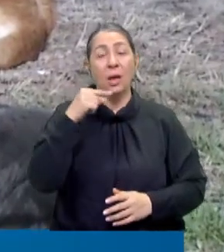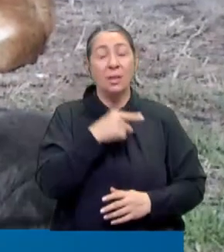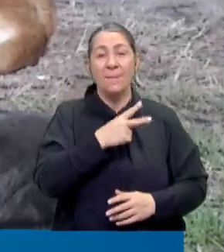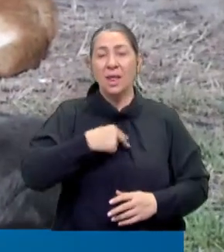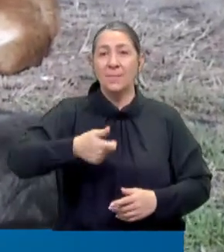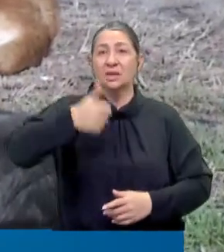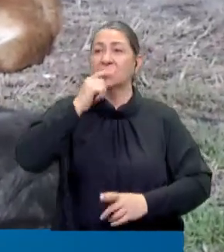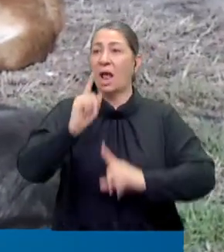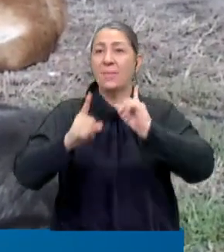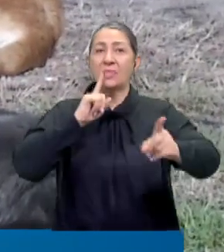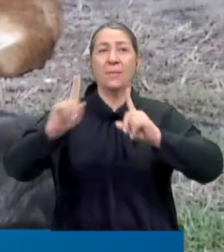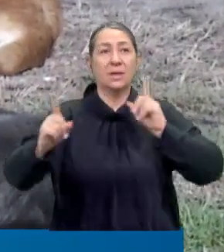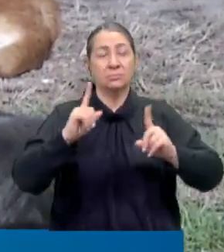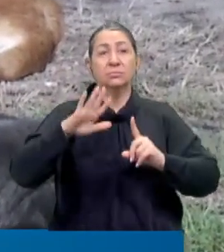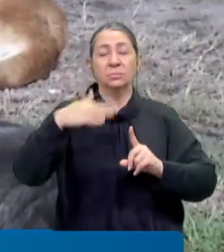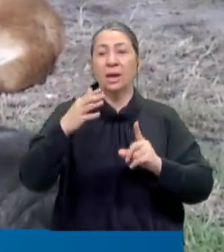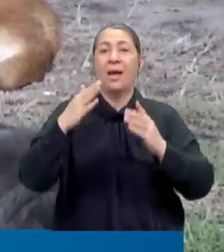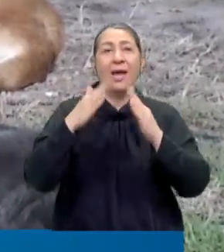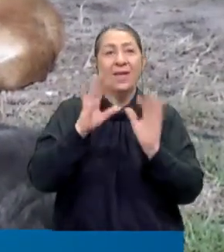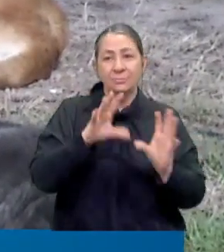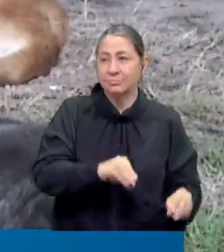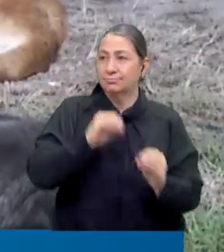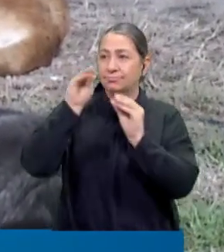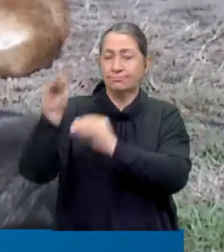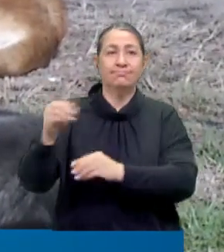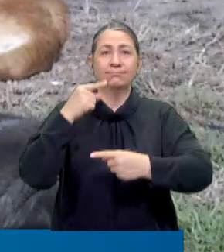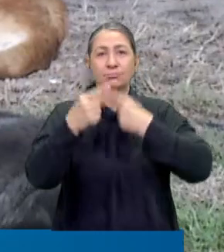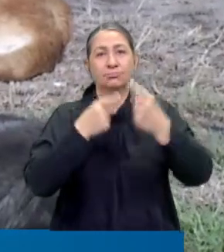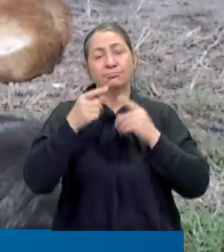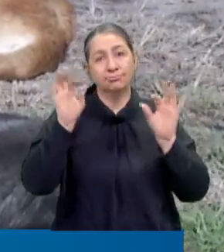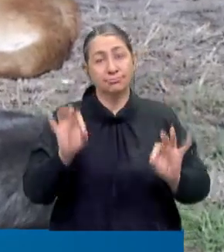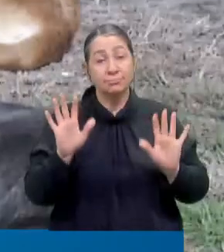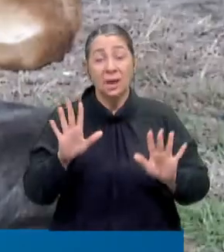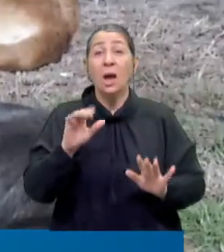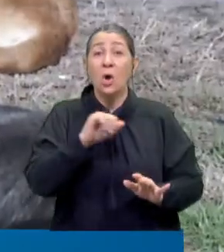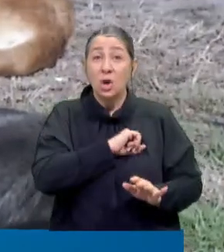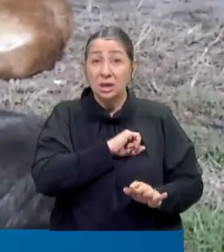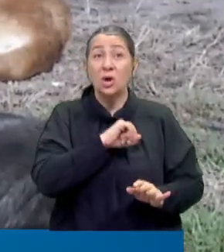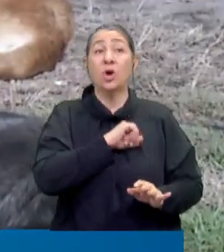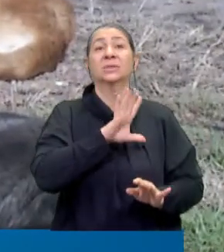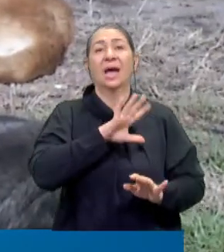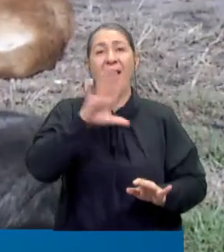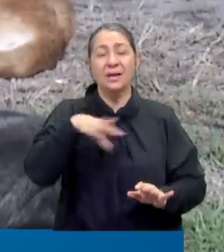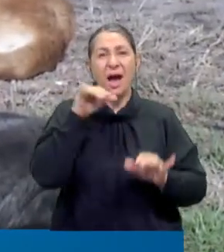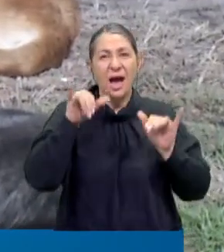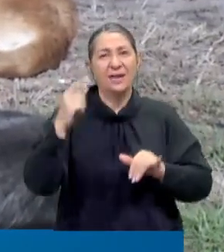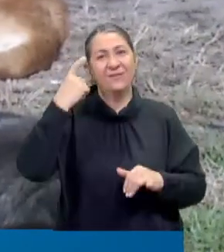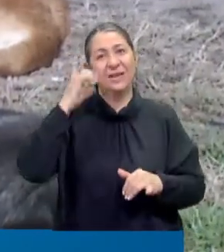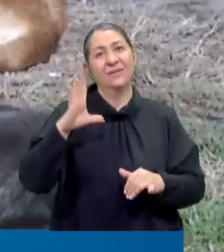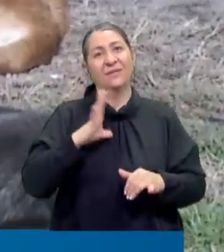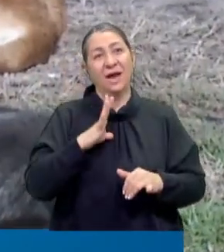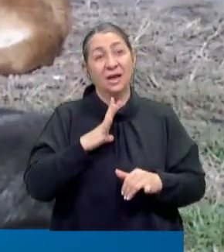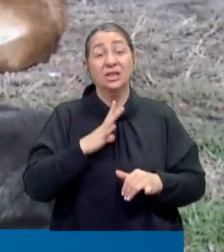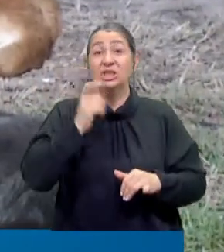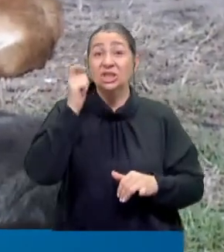başkanlarına verdiği talimatın ardından barınaklara götürülmeleri gündeme gelebilir. Ama korksa da korkmasa da herkesin hemfikir olduğu bir nokta